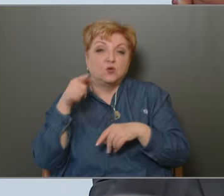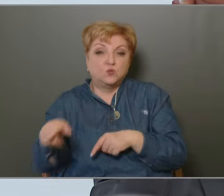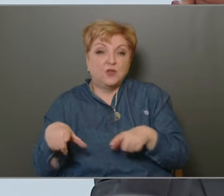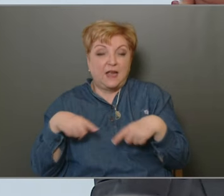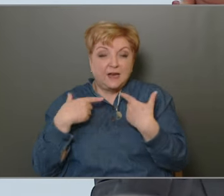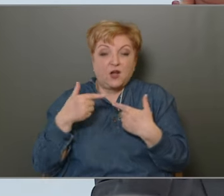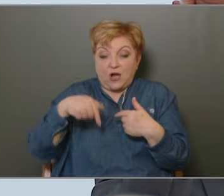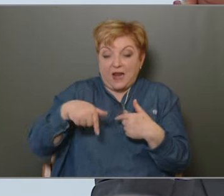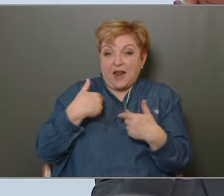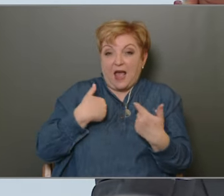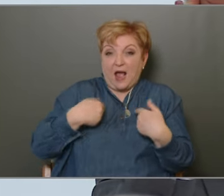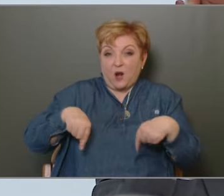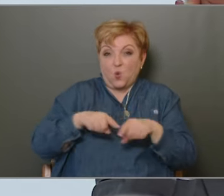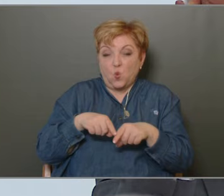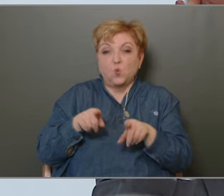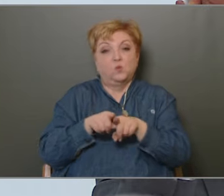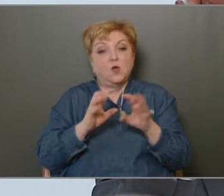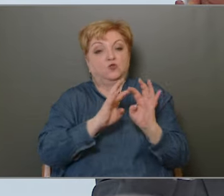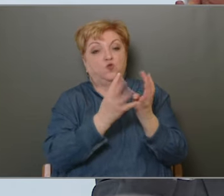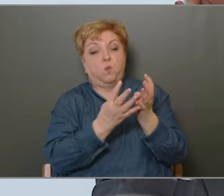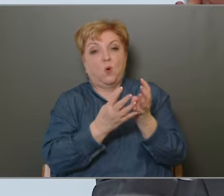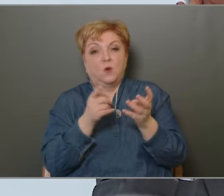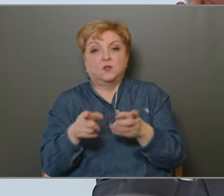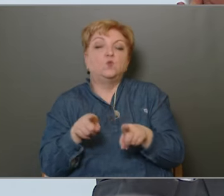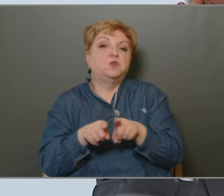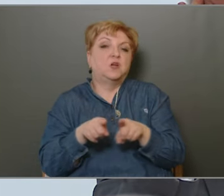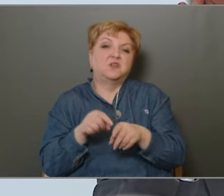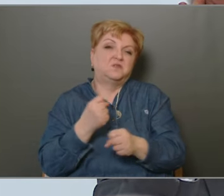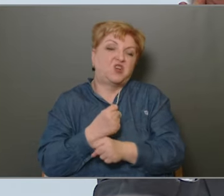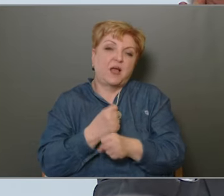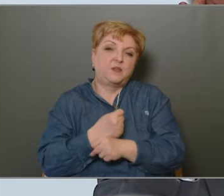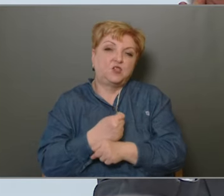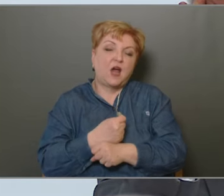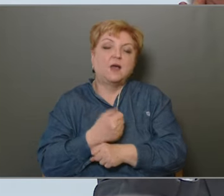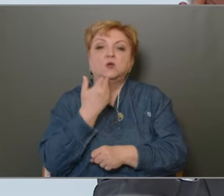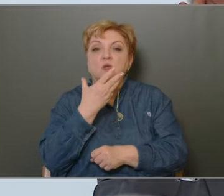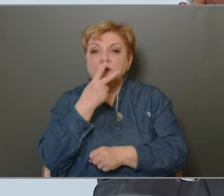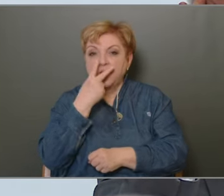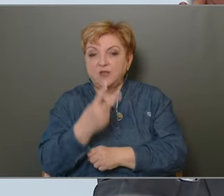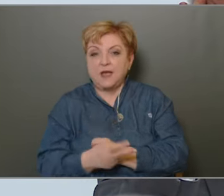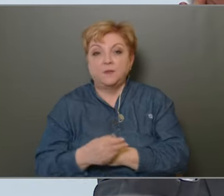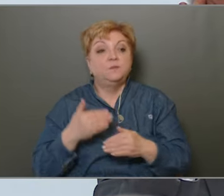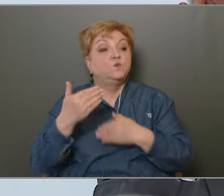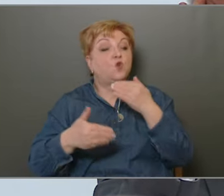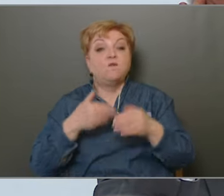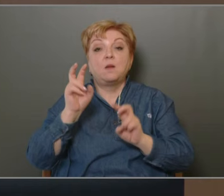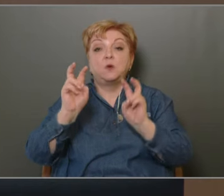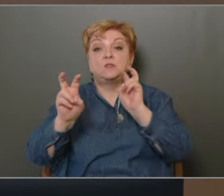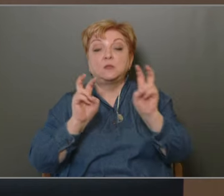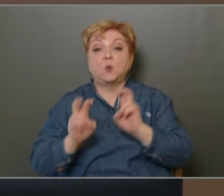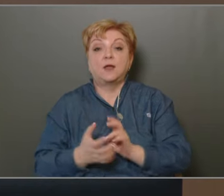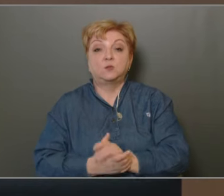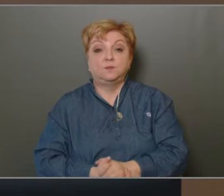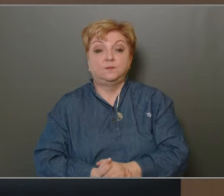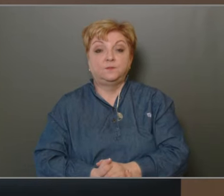nálunk bárhol Ez egy csoport, amelyik ugyanazokat a cselekményeket hajtja végre. Köszönöm szépen a figyelmet! További ozzászólás van-e?